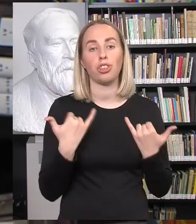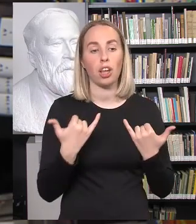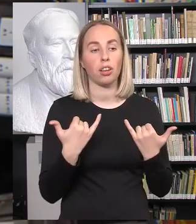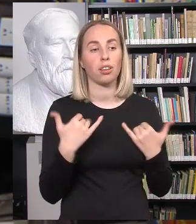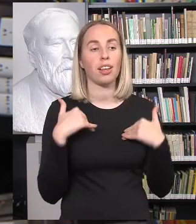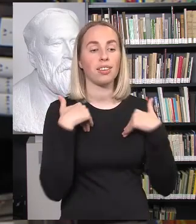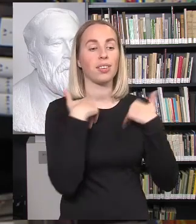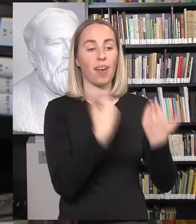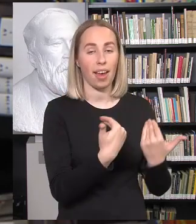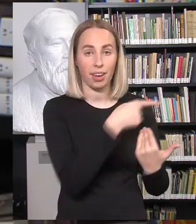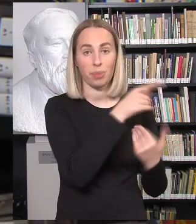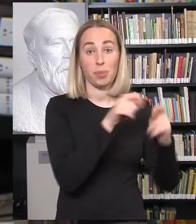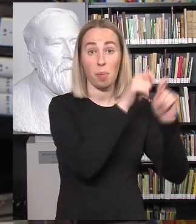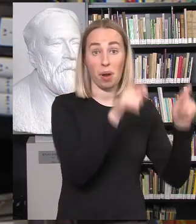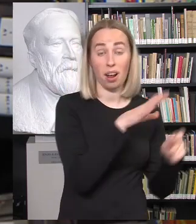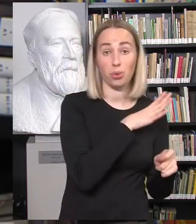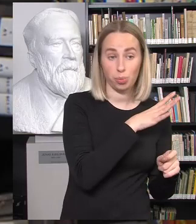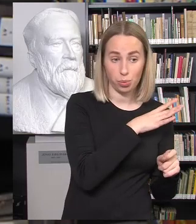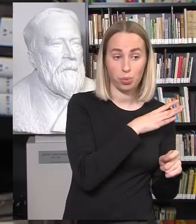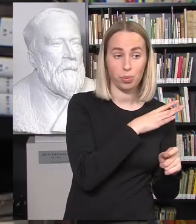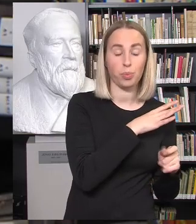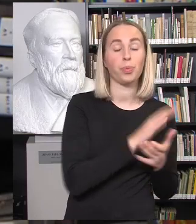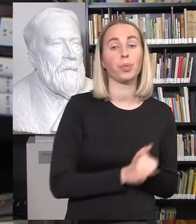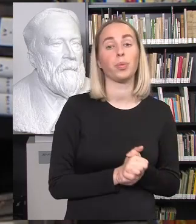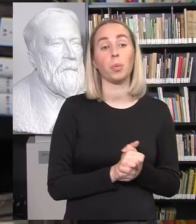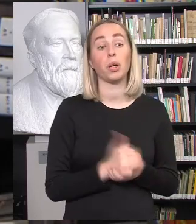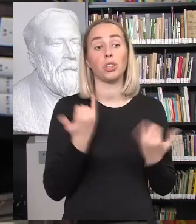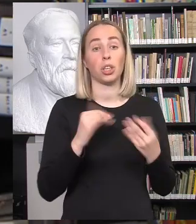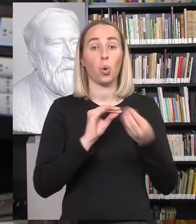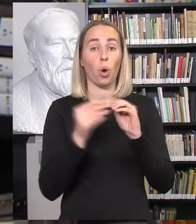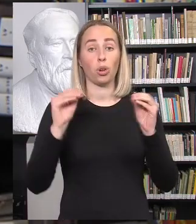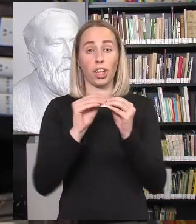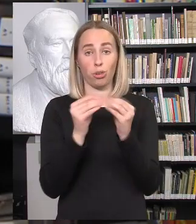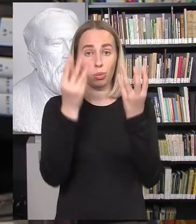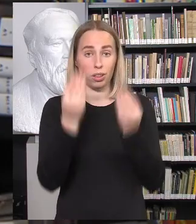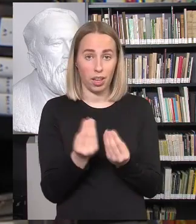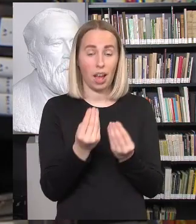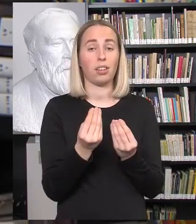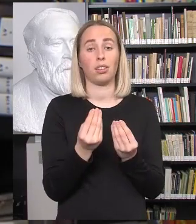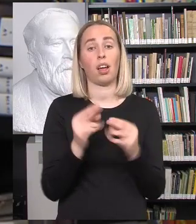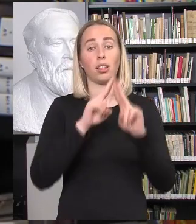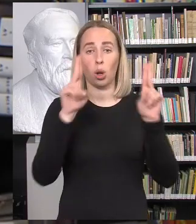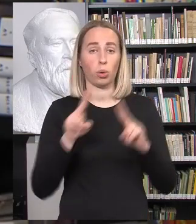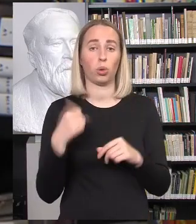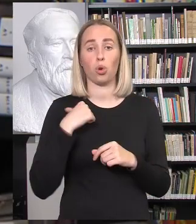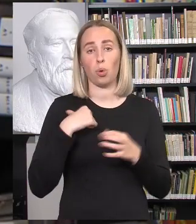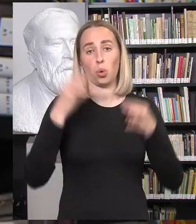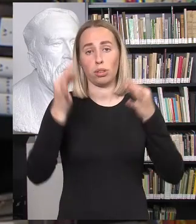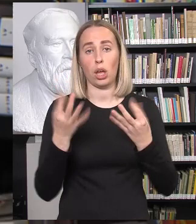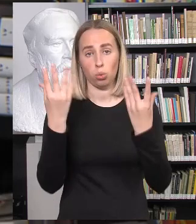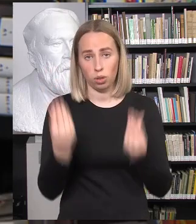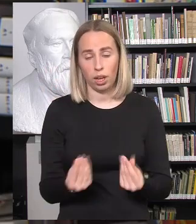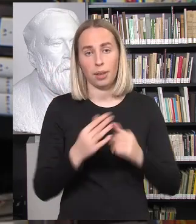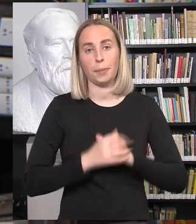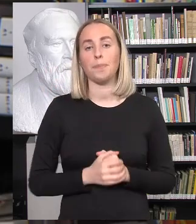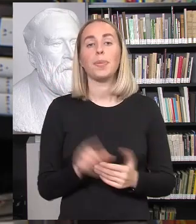kalbos pradžia. Tai yra, mes šiandien švenčiame, rodžio 10, traptautinė žmogaus teisių dieną. Klausimas yra